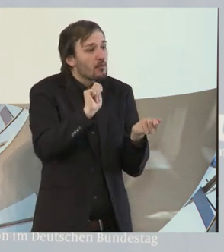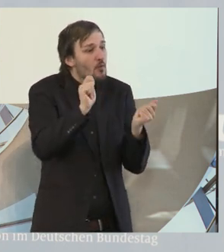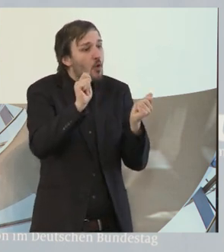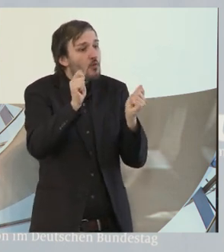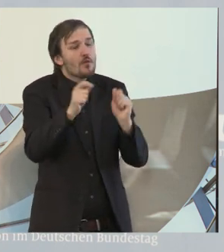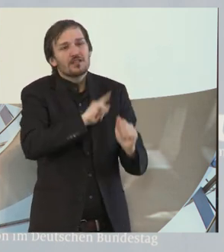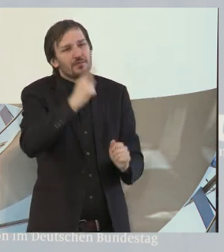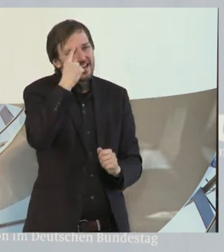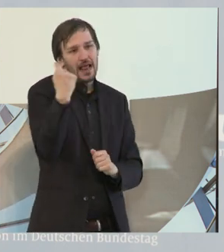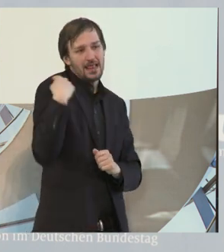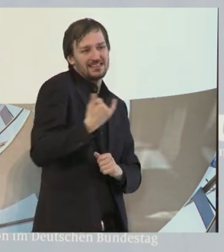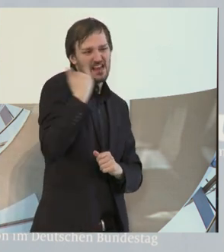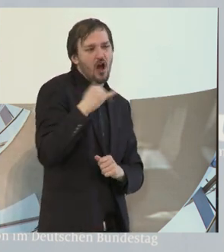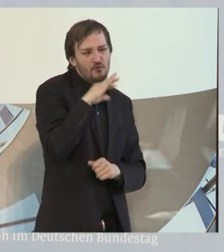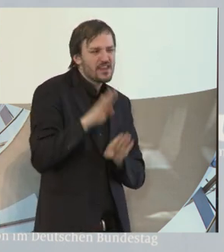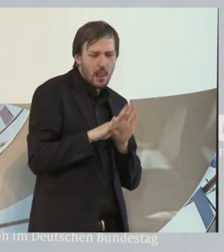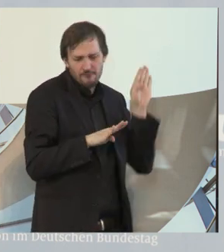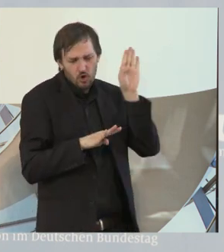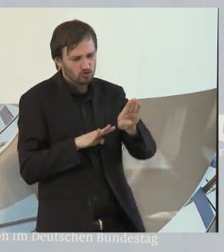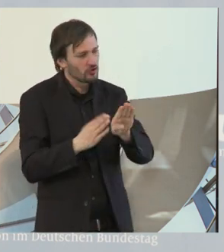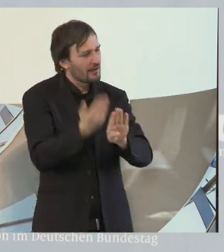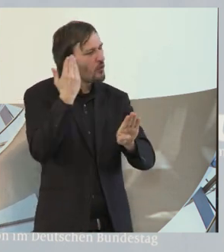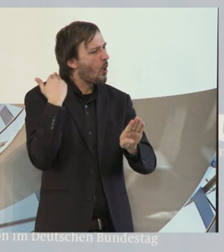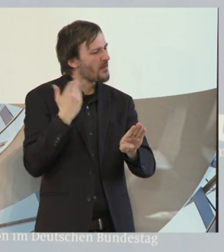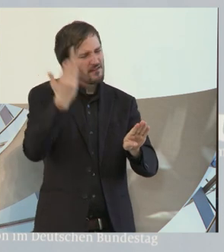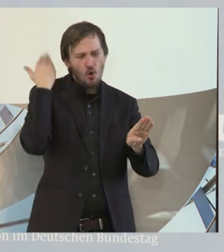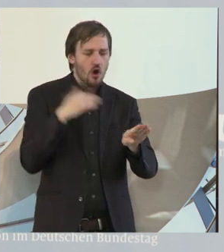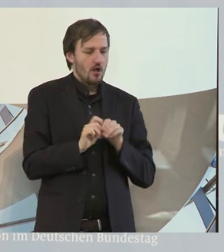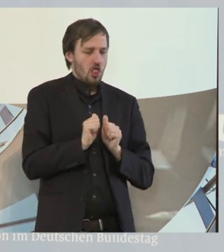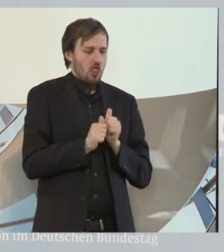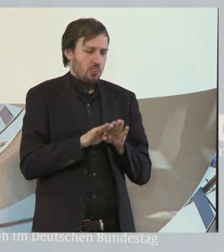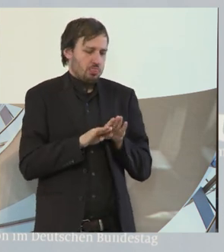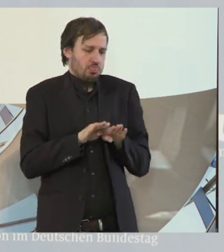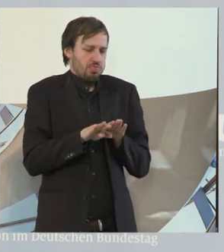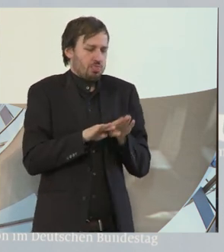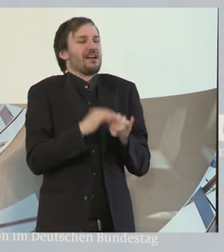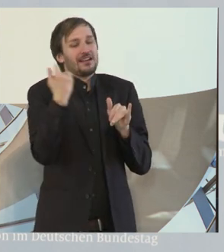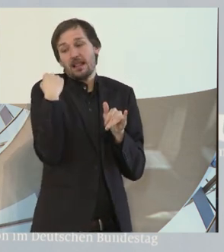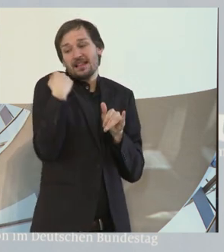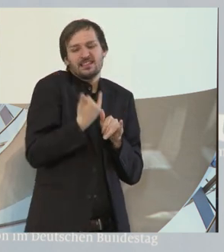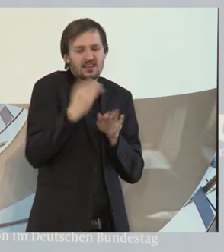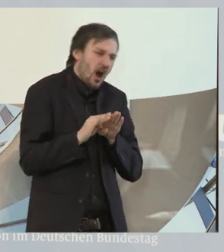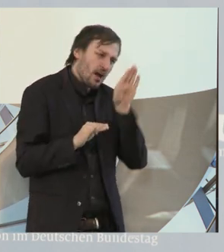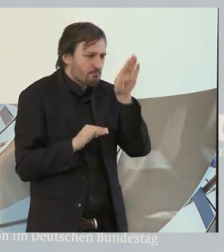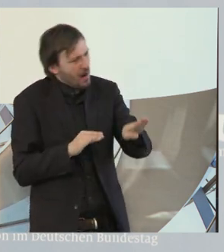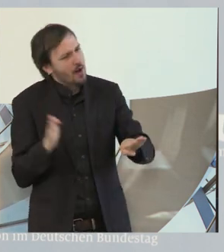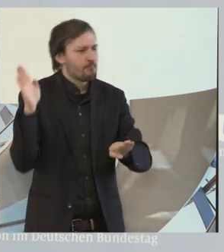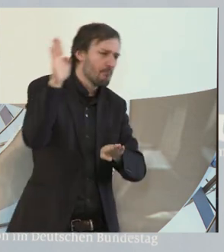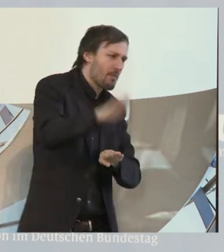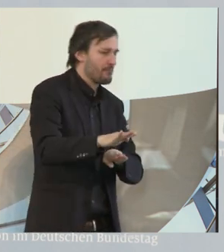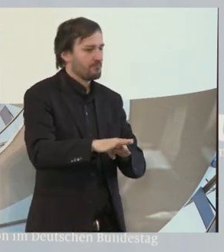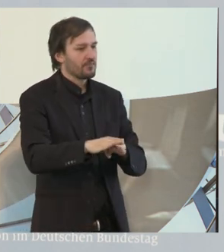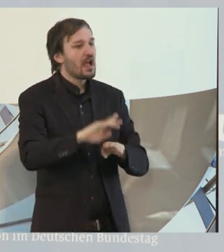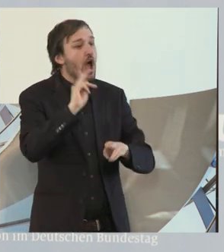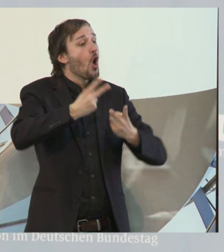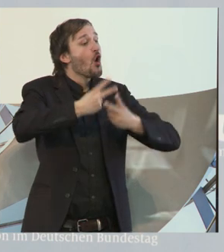mehr Fortschritte gemacht haben als in den Jahrzehnten davor. Und zwar auf allen Ebenen. Nicht nur, was öffentliche Ausgaben